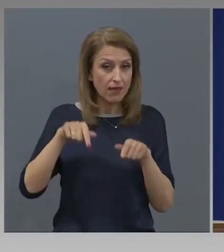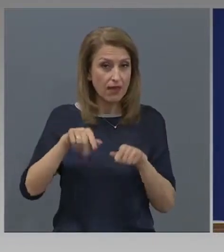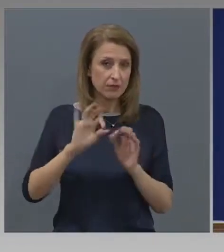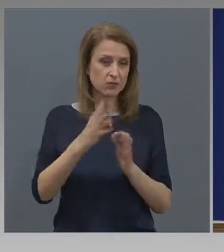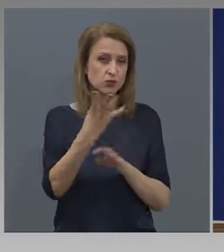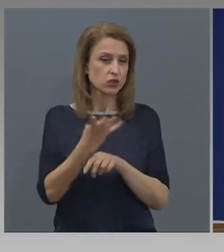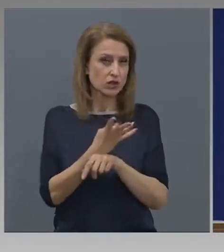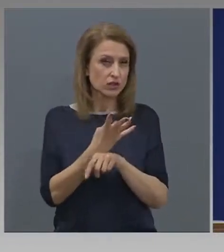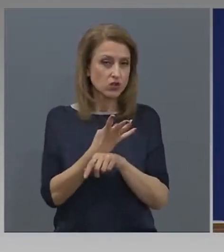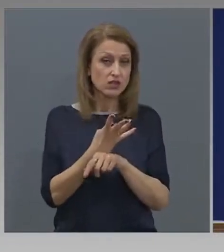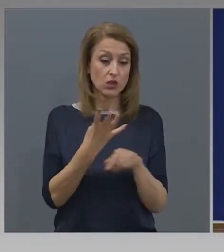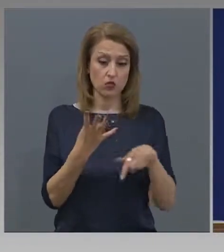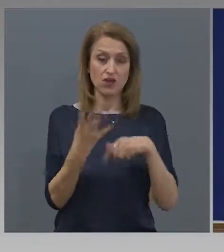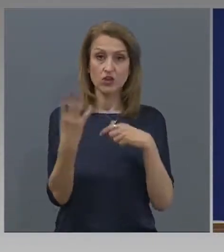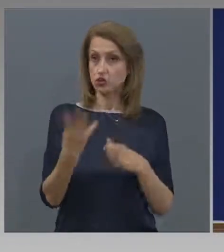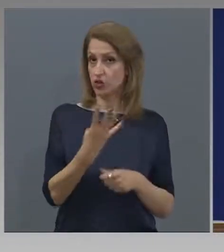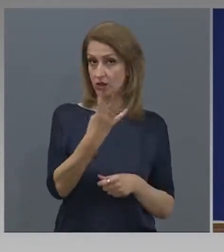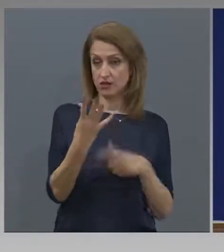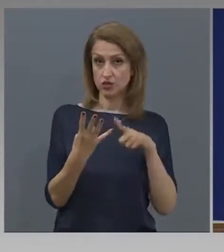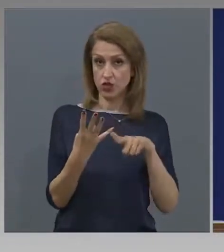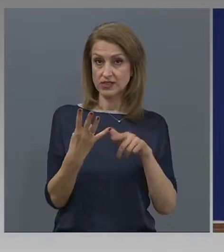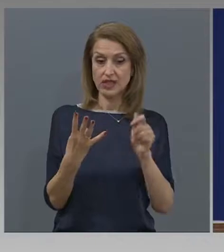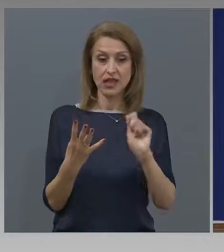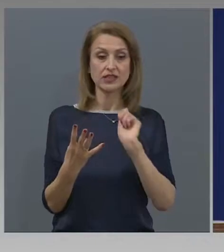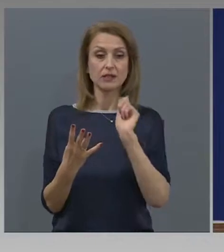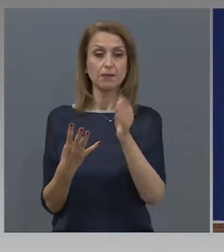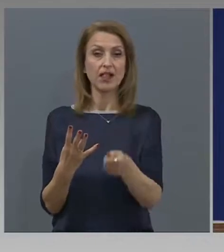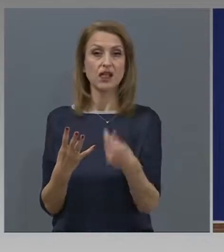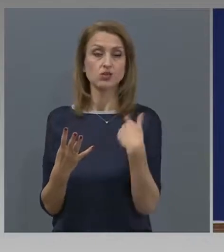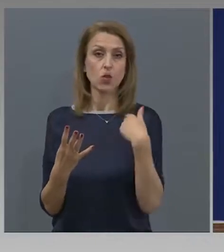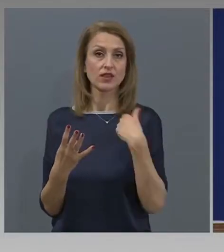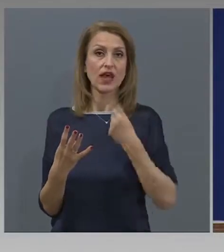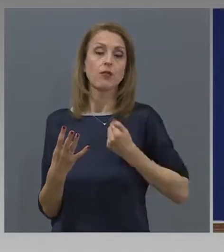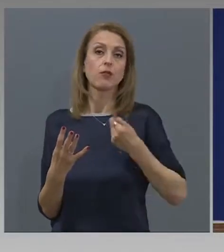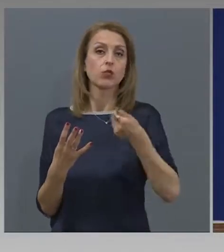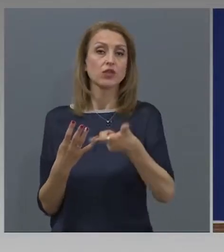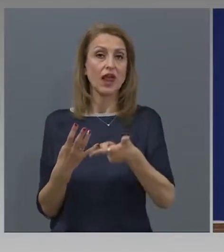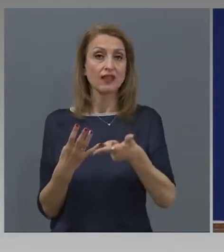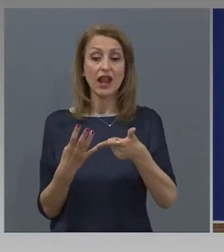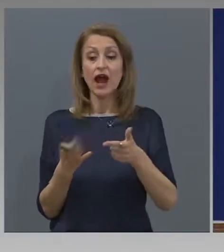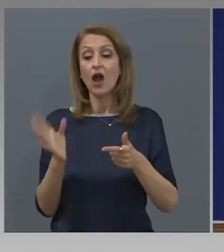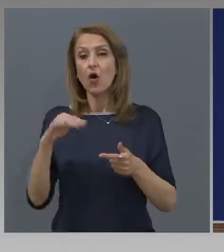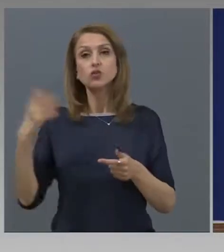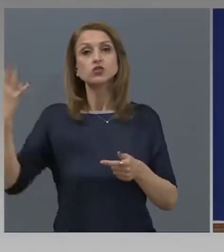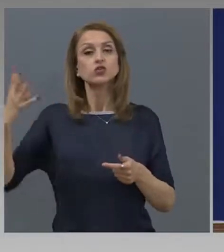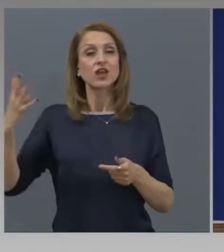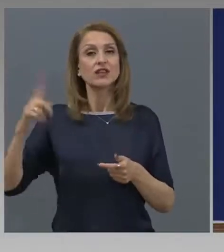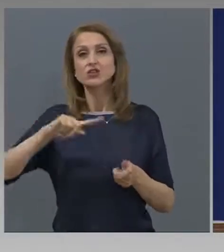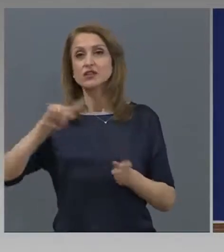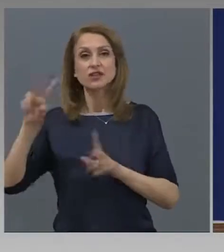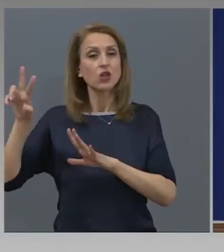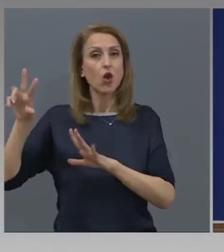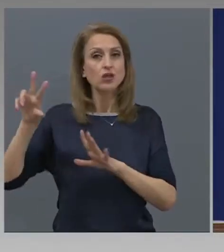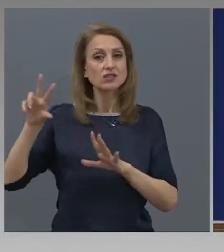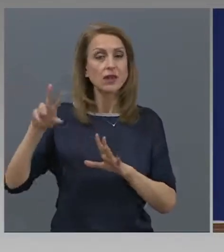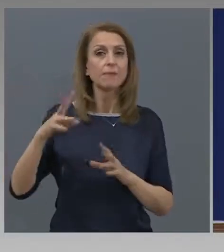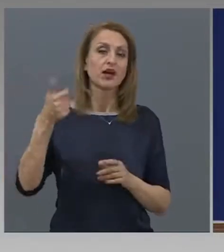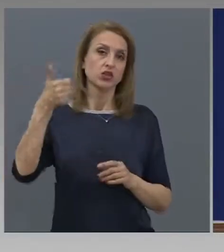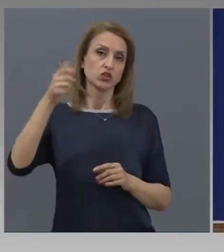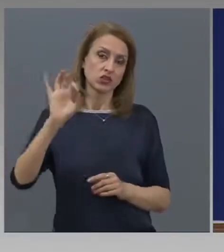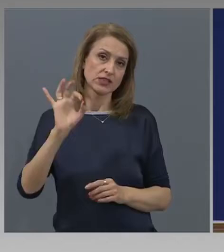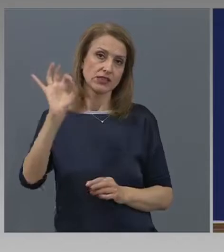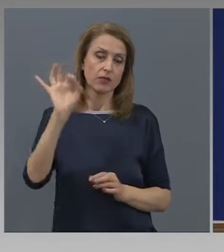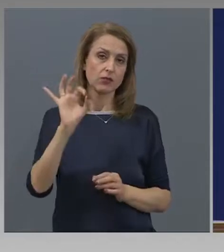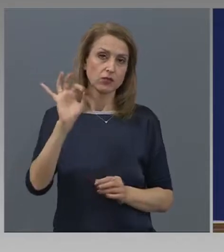се случва е, че 4 часа се изплащат от работодателя, а останалите 4 часа до пълното работно време, 60%